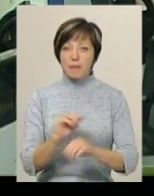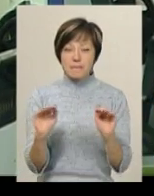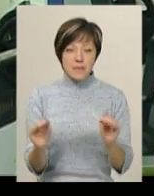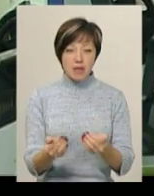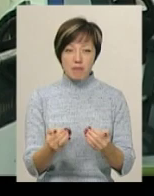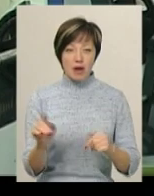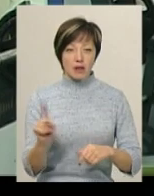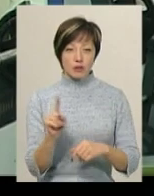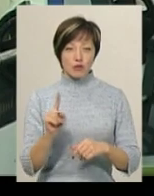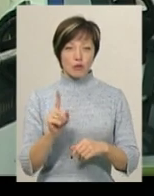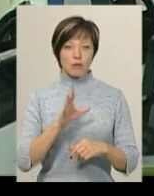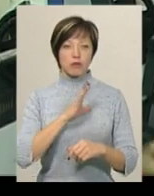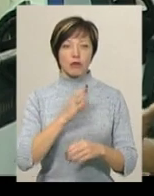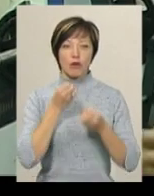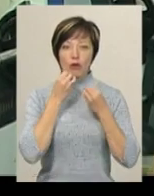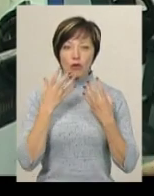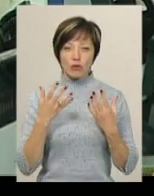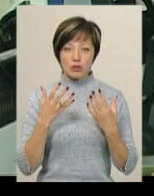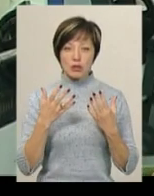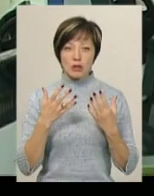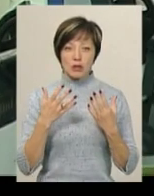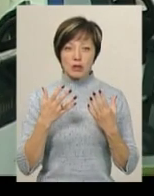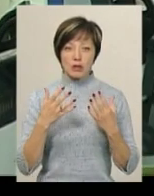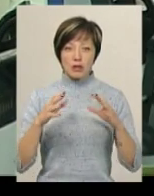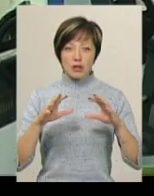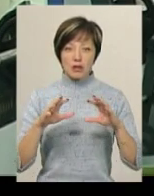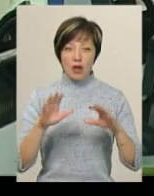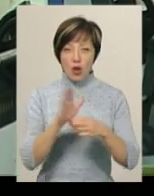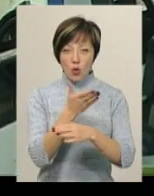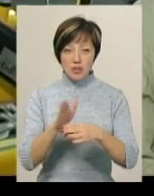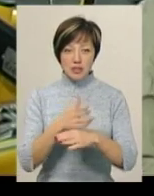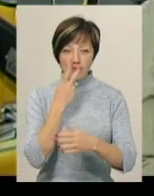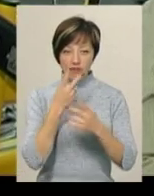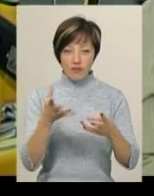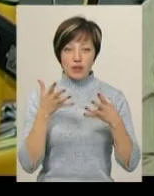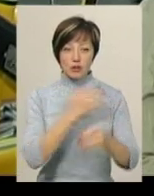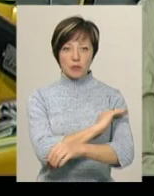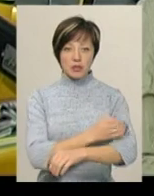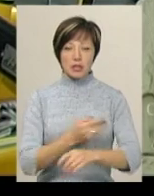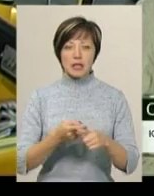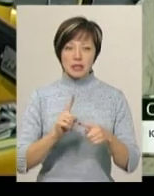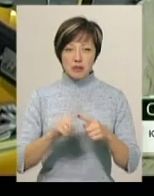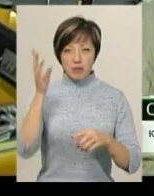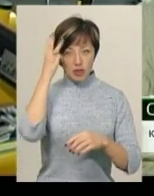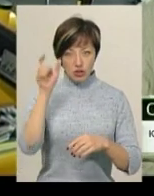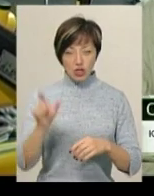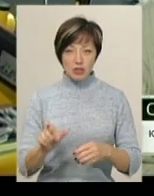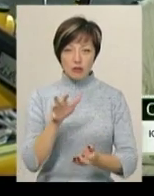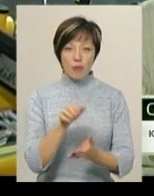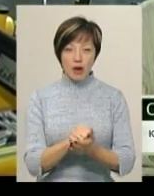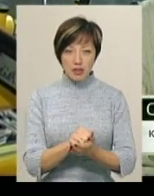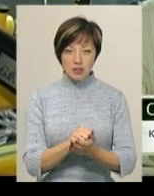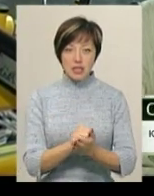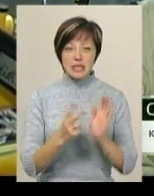було, скажімо, хороше, це по-научному сепарації, розділення миш. В бодібілдингу хмельничанин Руслан Сидлецький